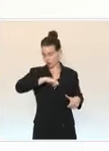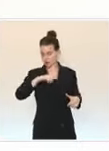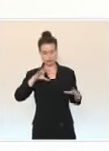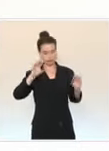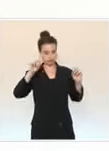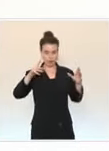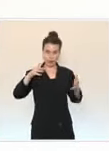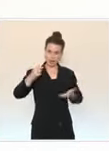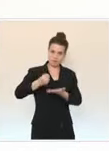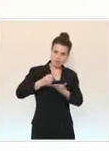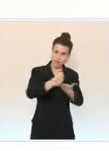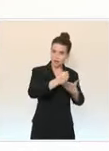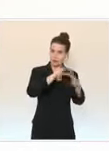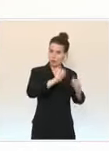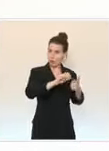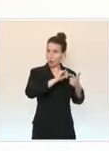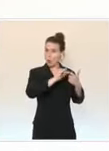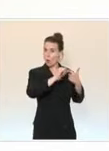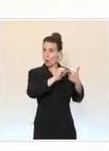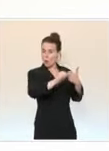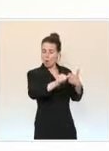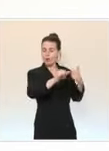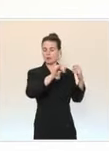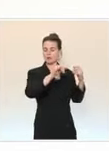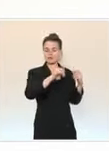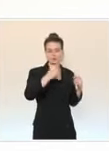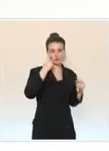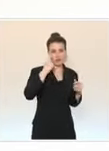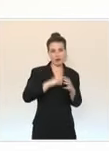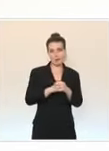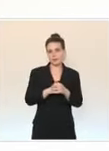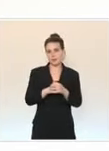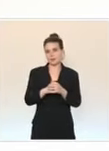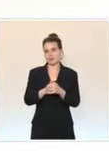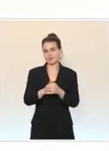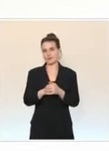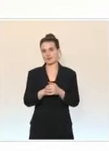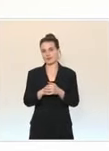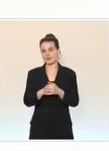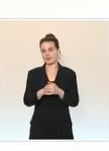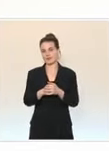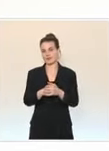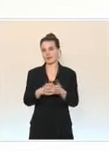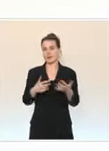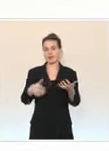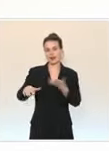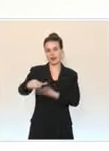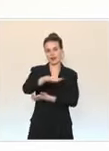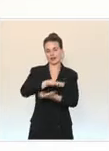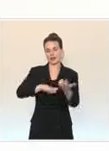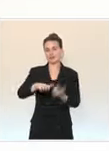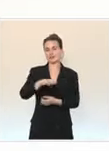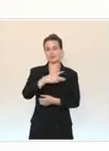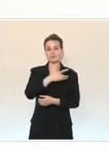anticiper les étapes à venir dans un cadre concerté. Cette crise sanitaire et